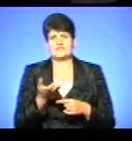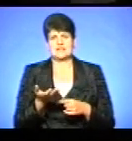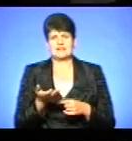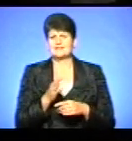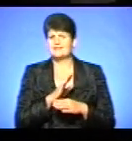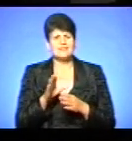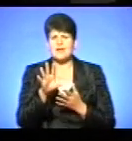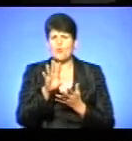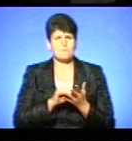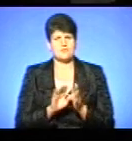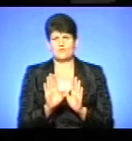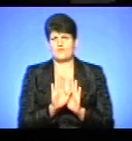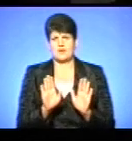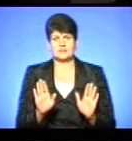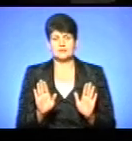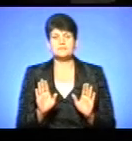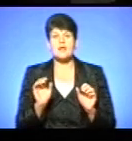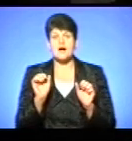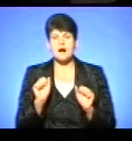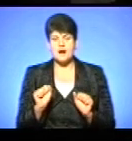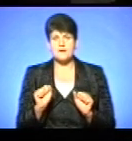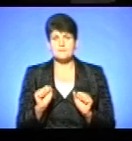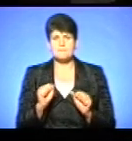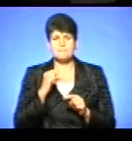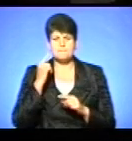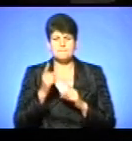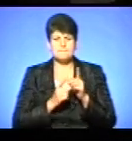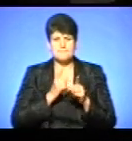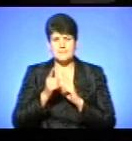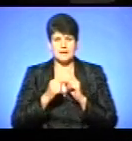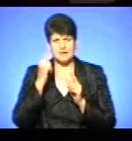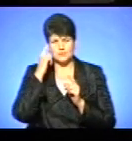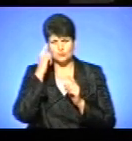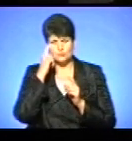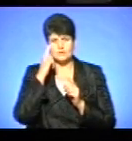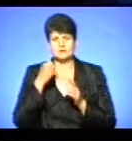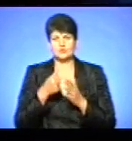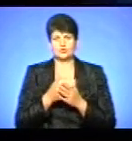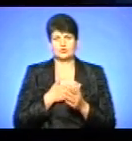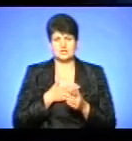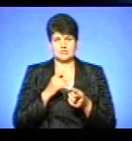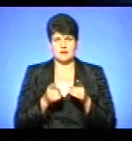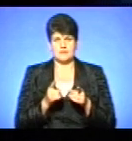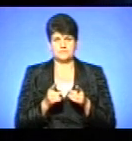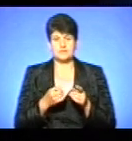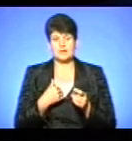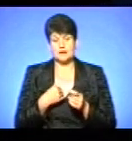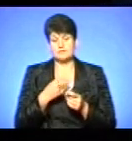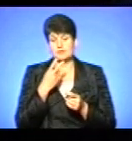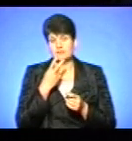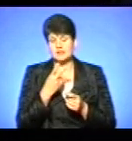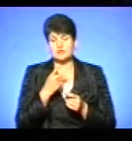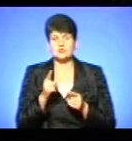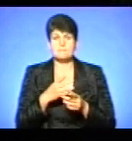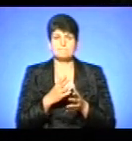просто скопіювати, а переосмислити, власне, до наших реалів. Як мені виглядає, що нам